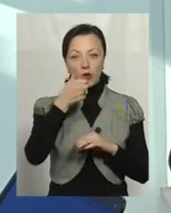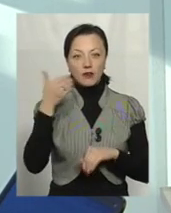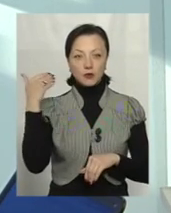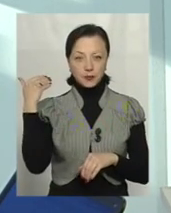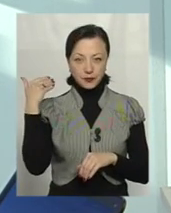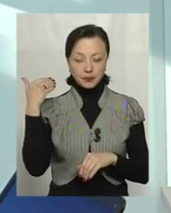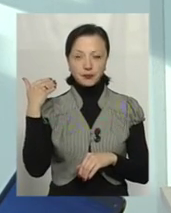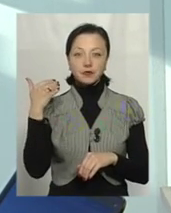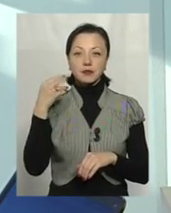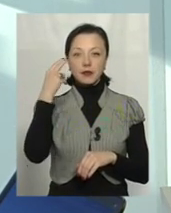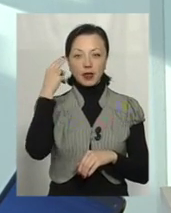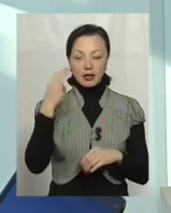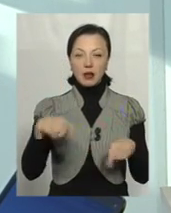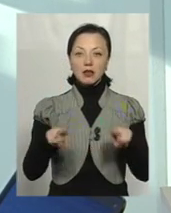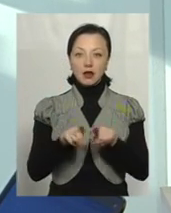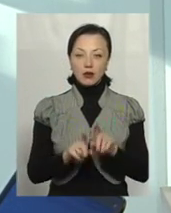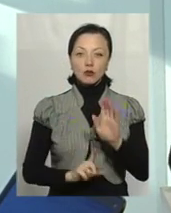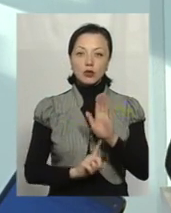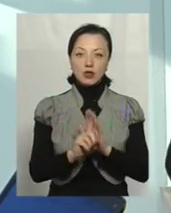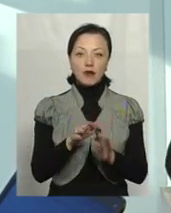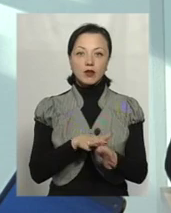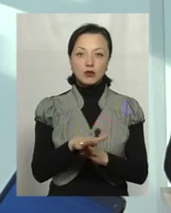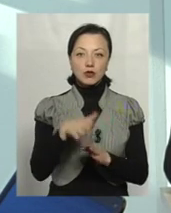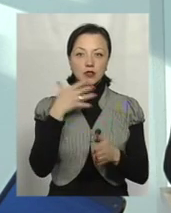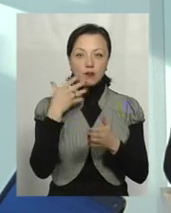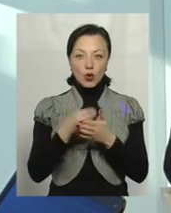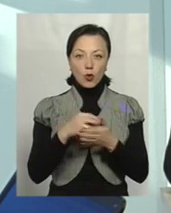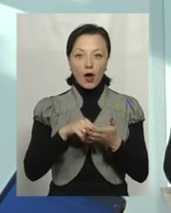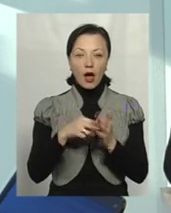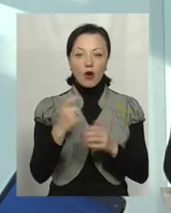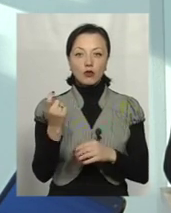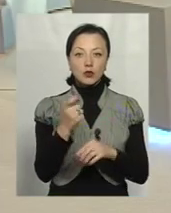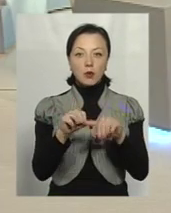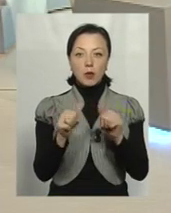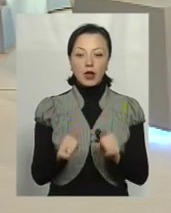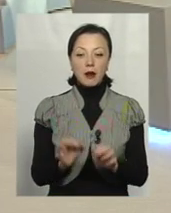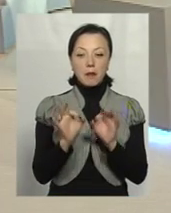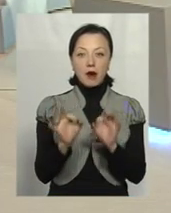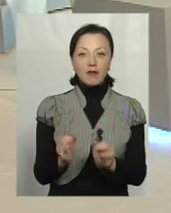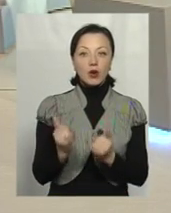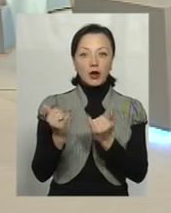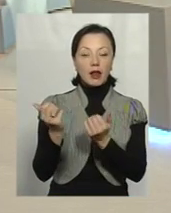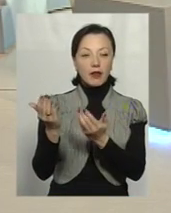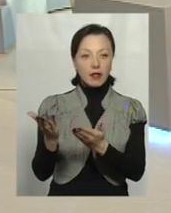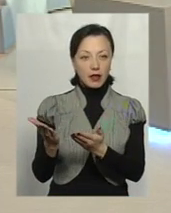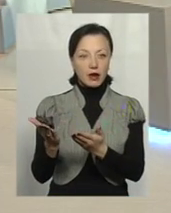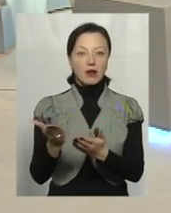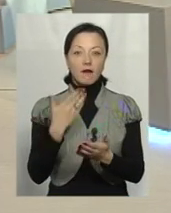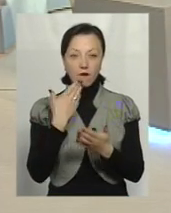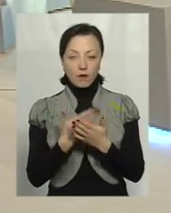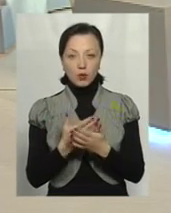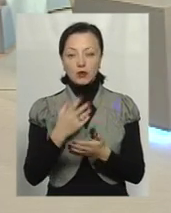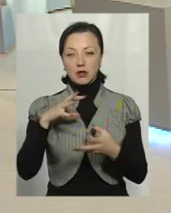40 років тому Китай також почав реалізовувати свою економічну модель. Правильно, для них. І ось бачимо результат.